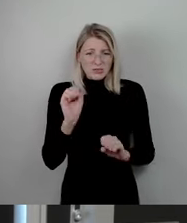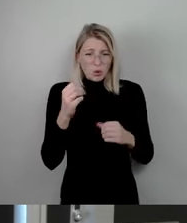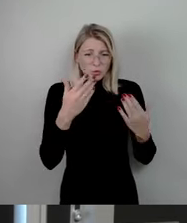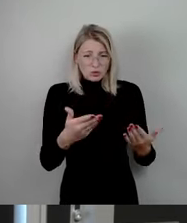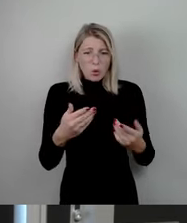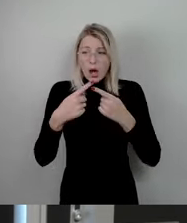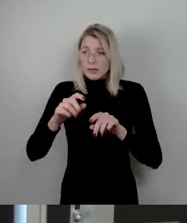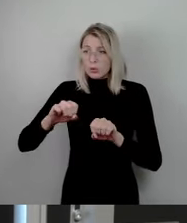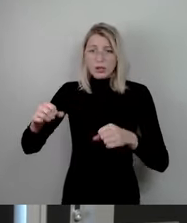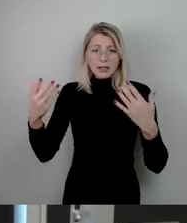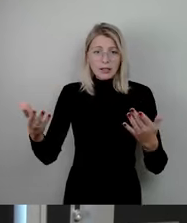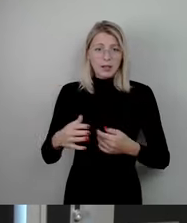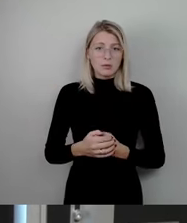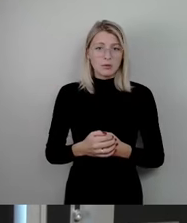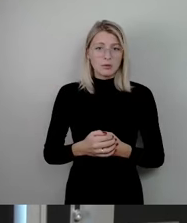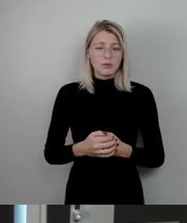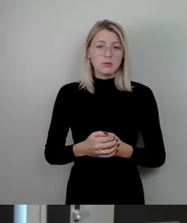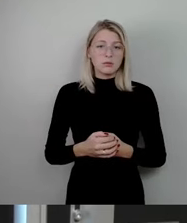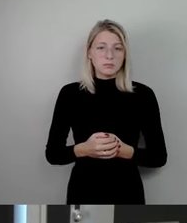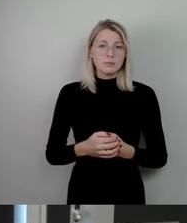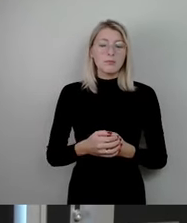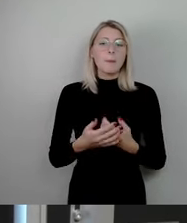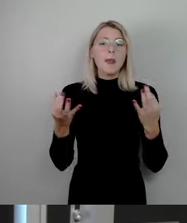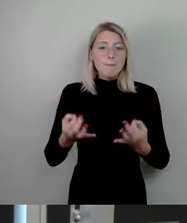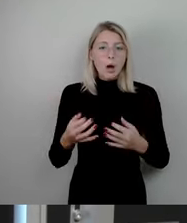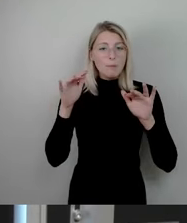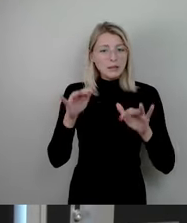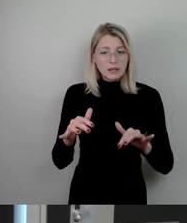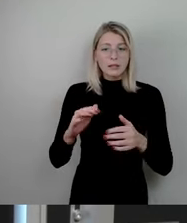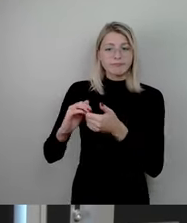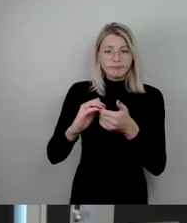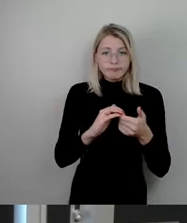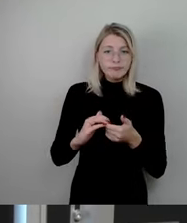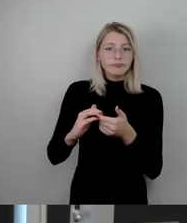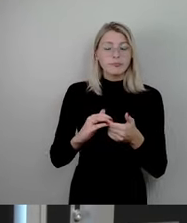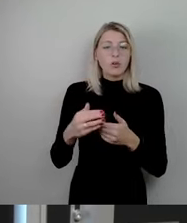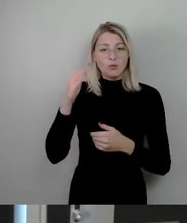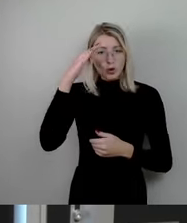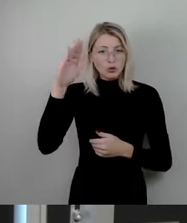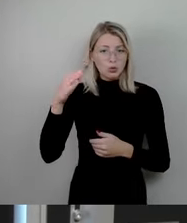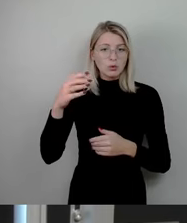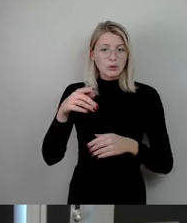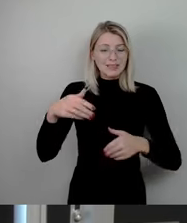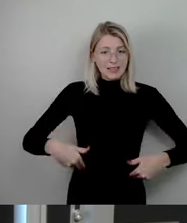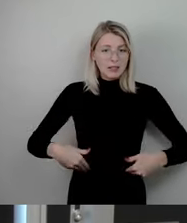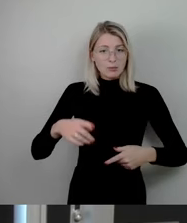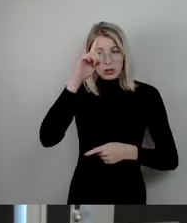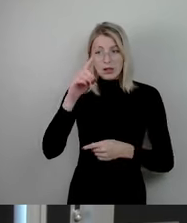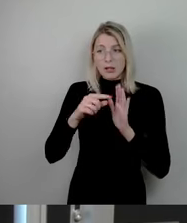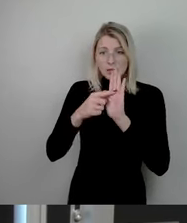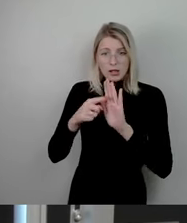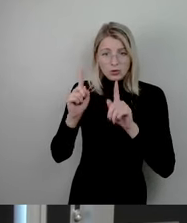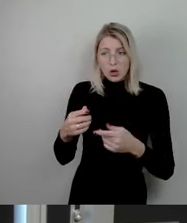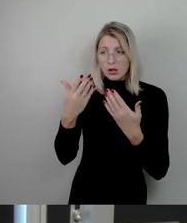Sondern es geht genau darum, Präsenz des gemeindlichen Vollzugsdienstes zu zeigen, der Polizei zu zeigen. Genau darum geht es.